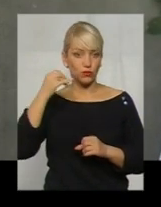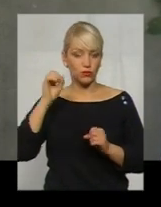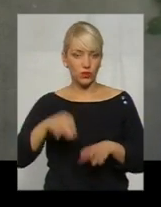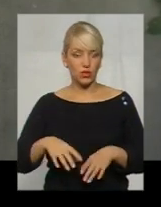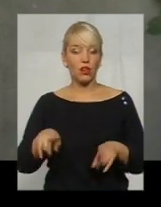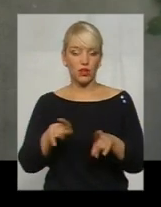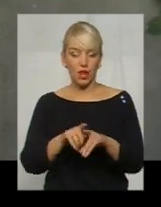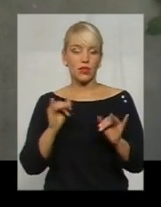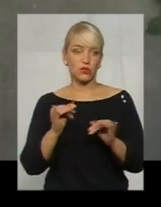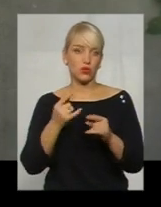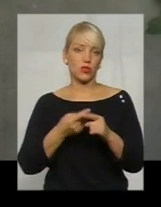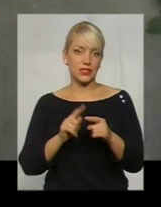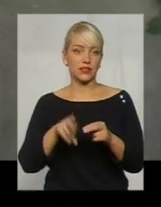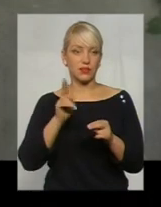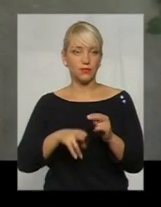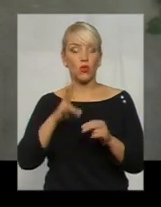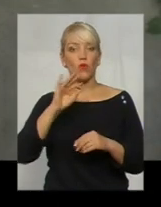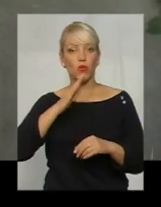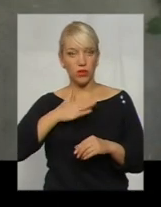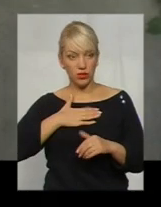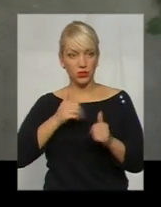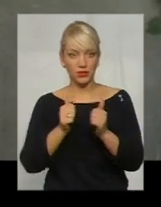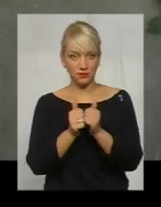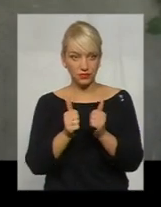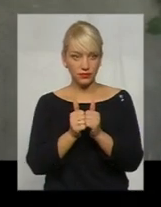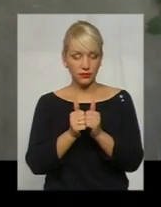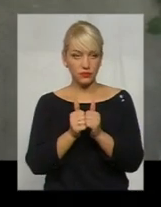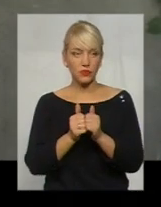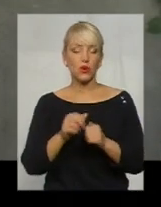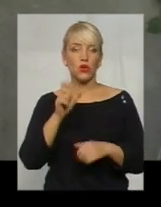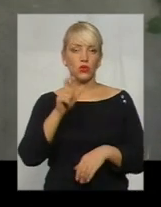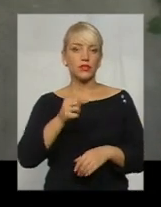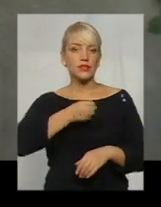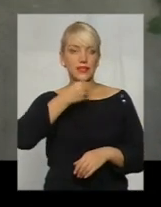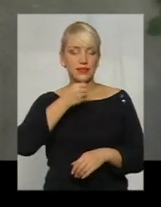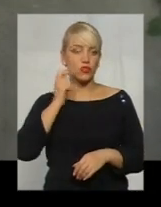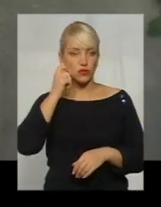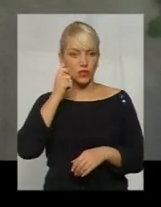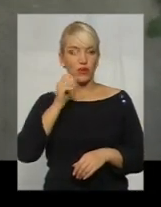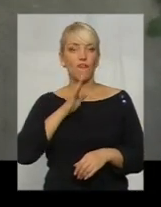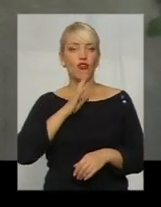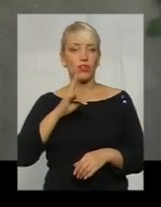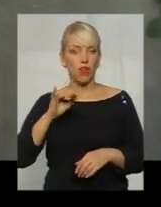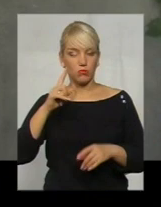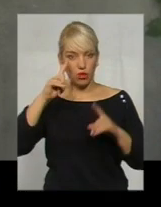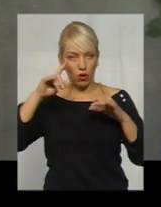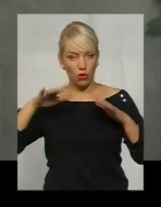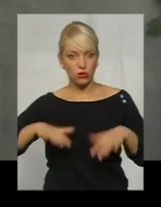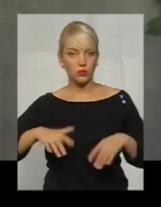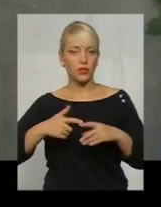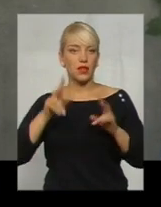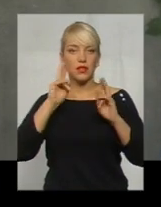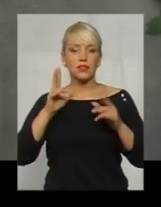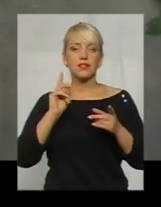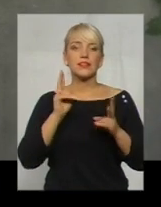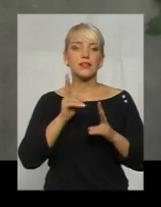історія закінчилася в нас, але моя сусідка, така людина старшого віку, вона таки була розгублена, їй не було